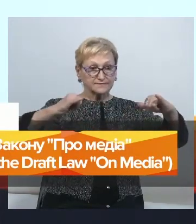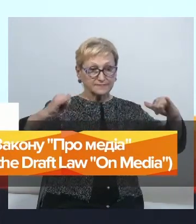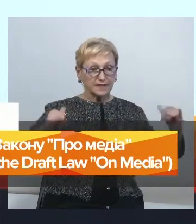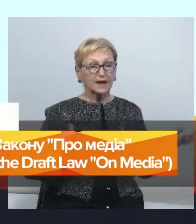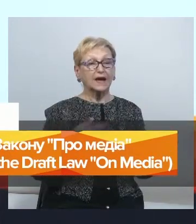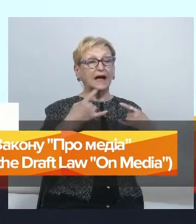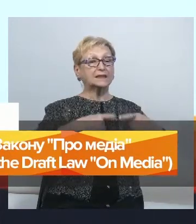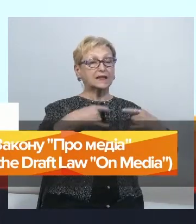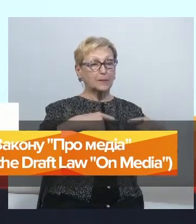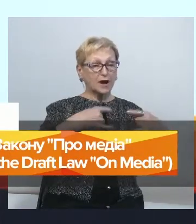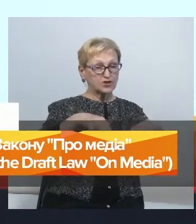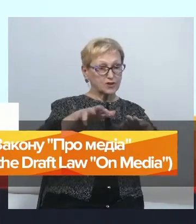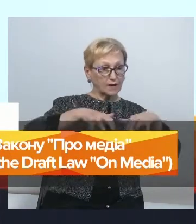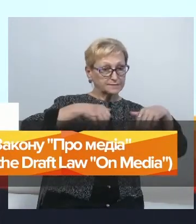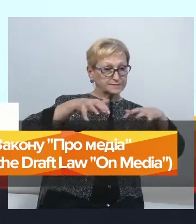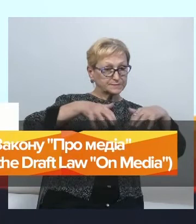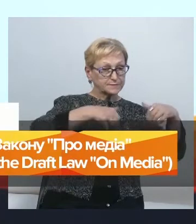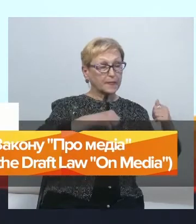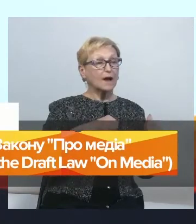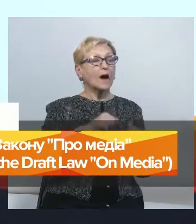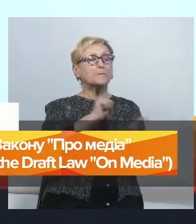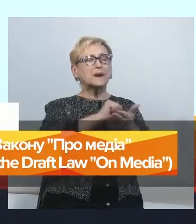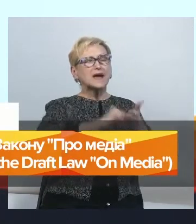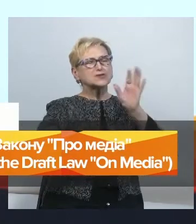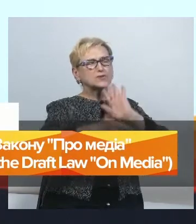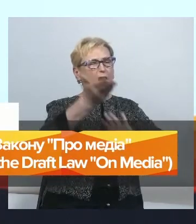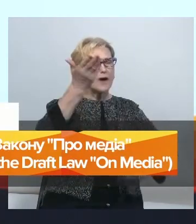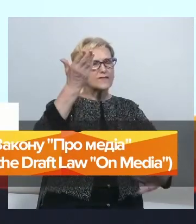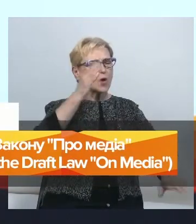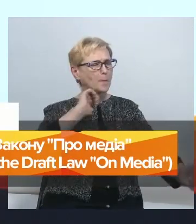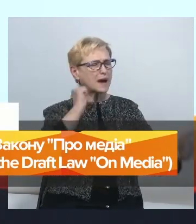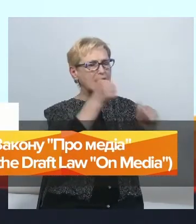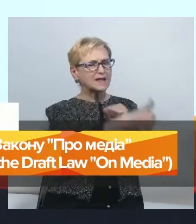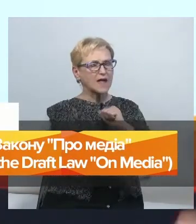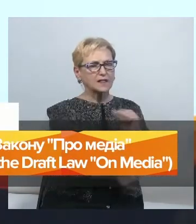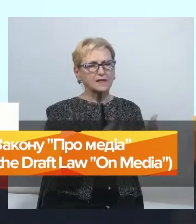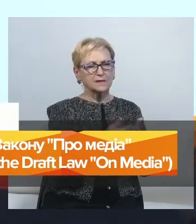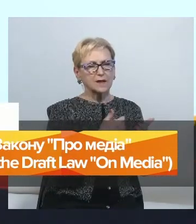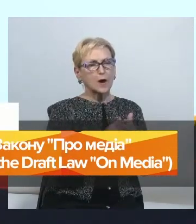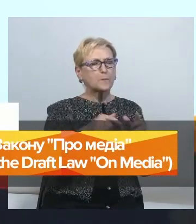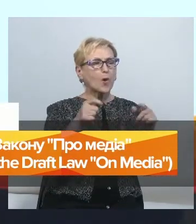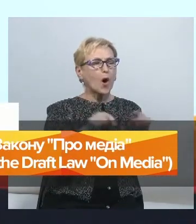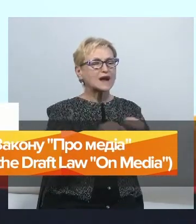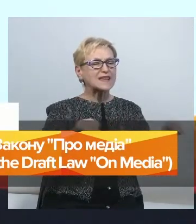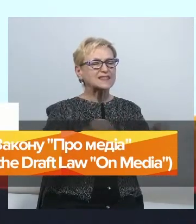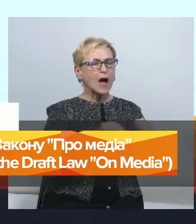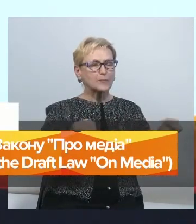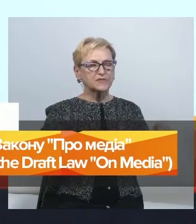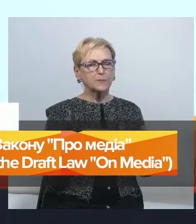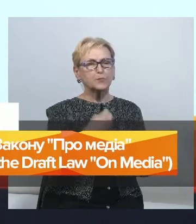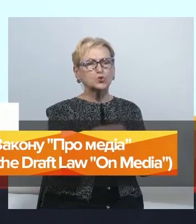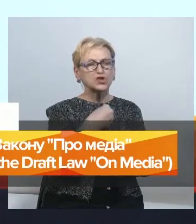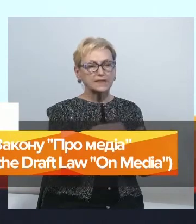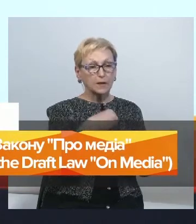телебачення. Пресу вони давно перейшли і перегнали, скажімо так, наприклад, по рекламним бюджетам. І